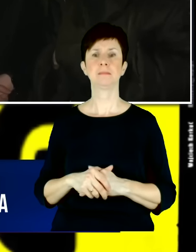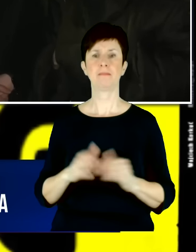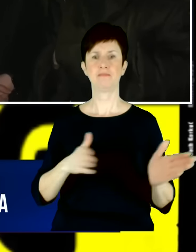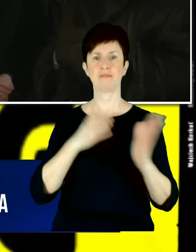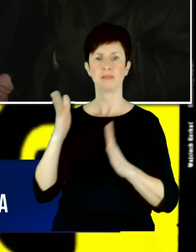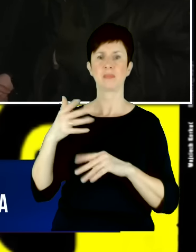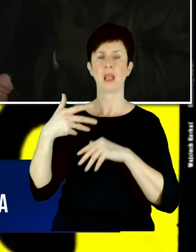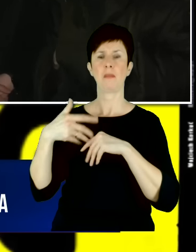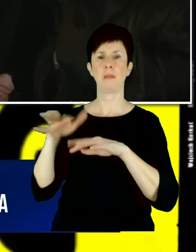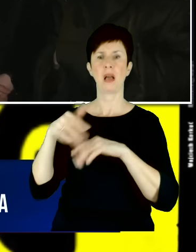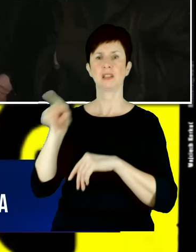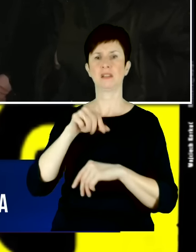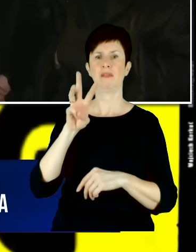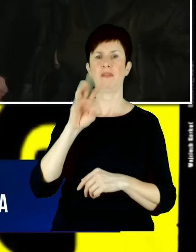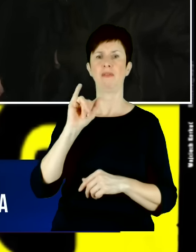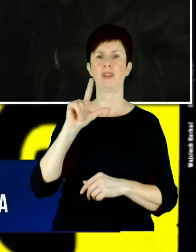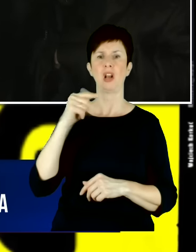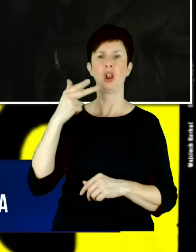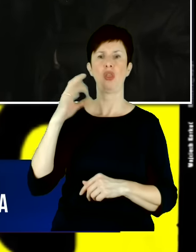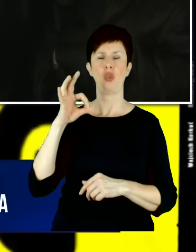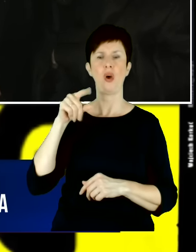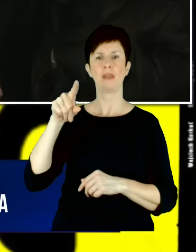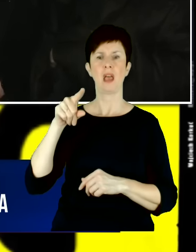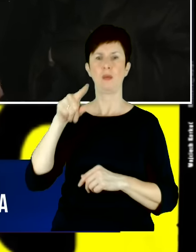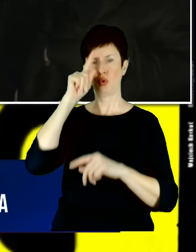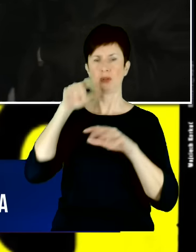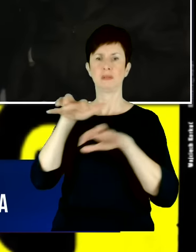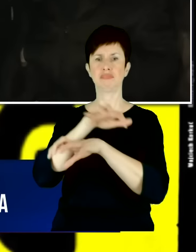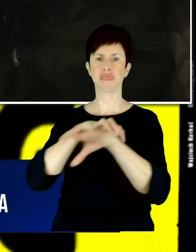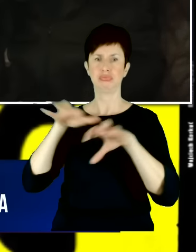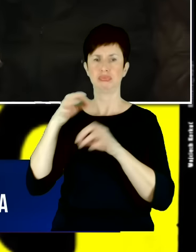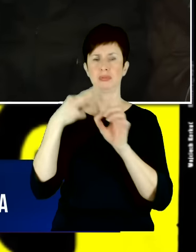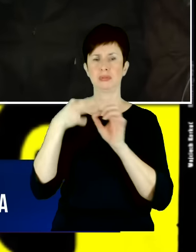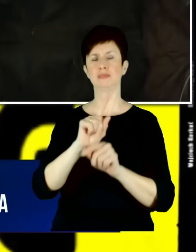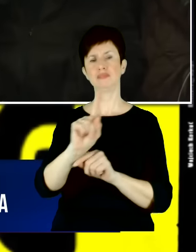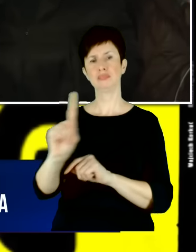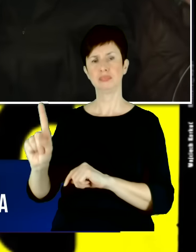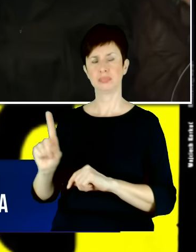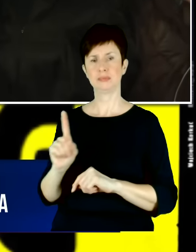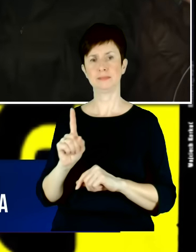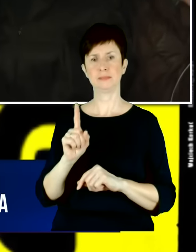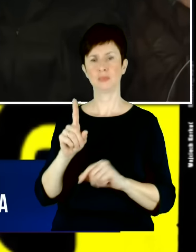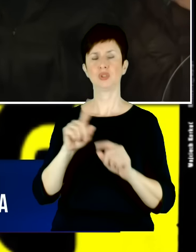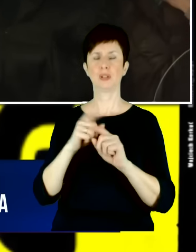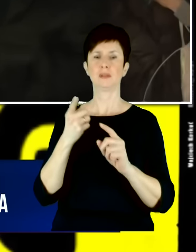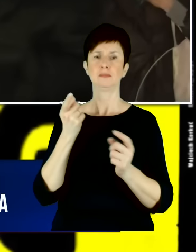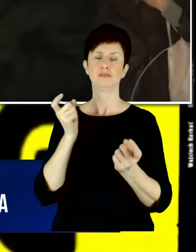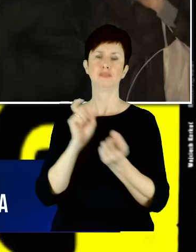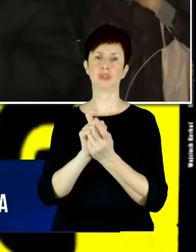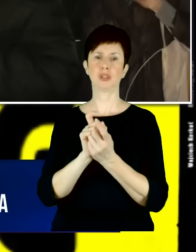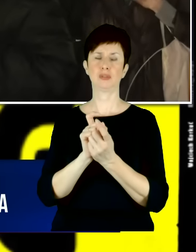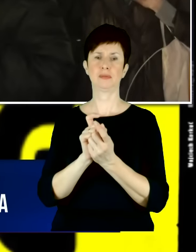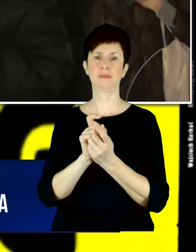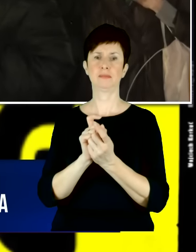w Wilnie. Tutaj gromadzą się ludzie, składają znicze i oczywiście jest to manifestacja w związku ze śmiercią